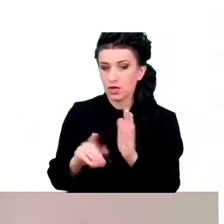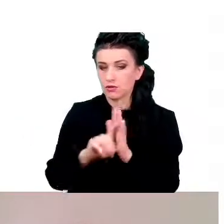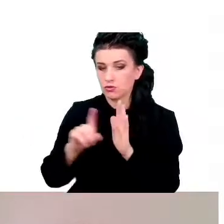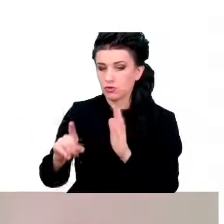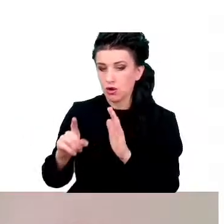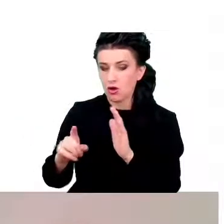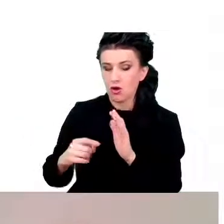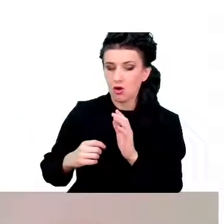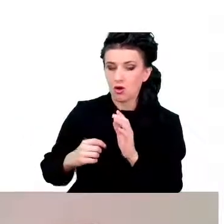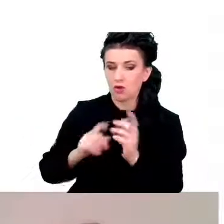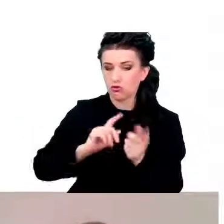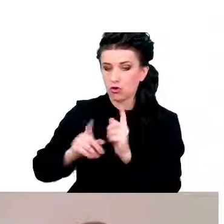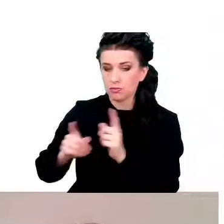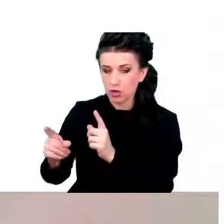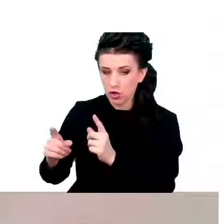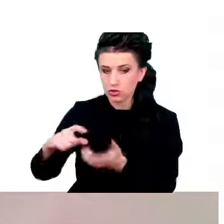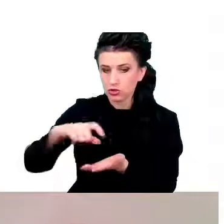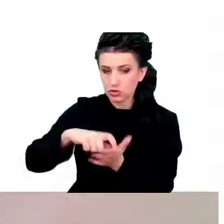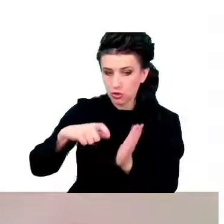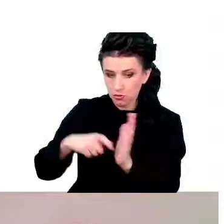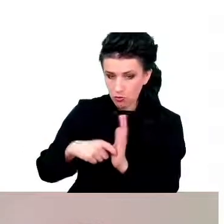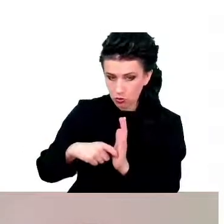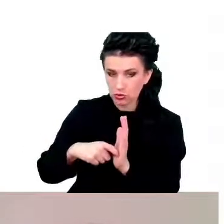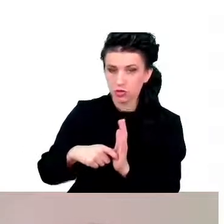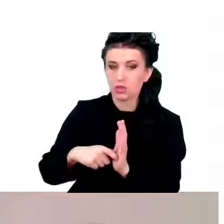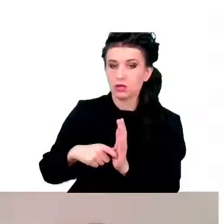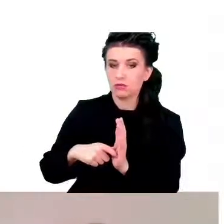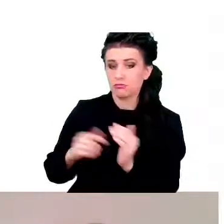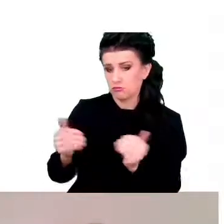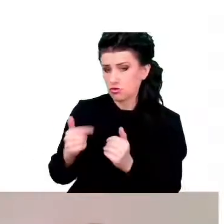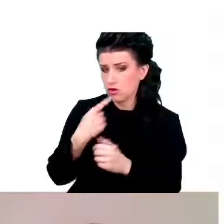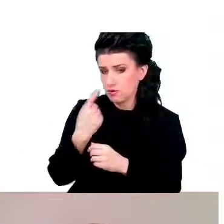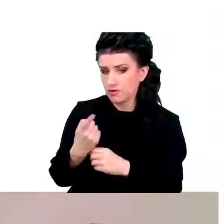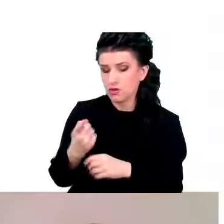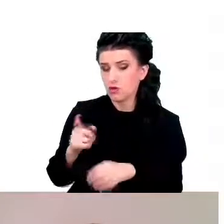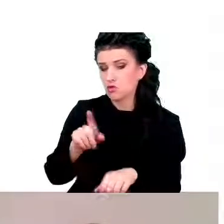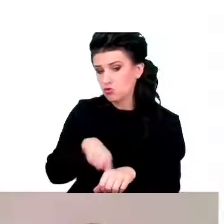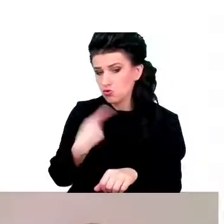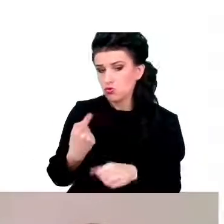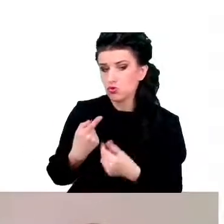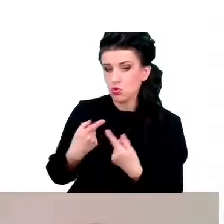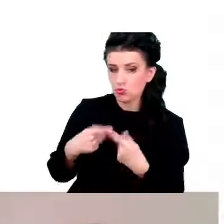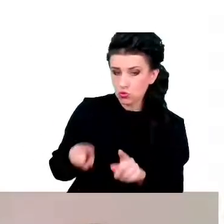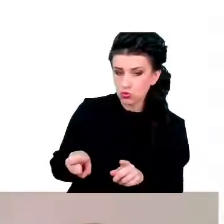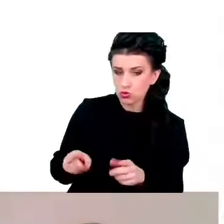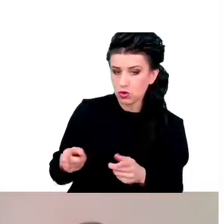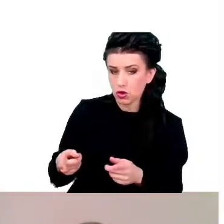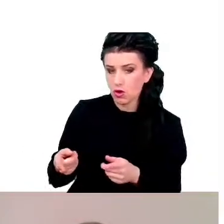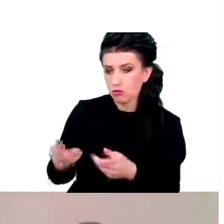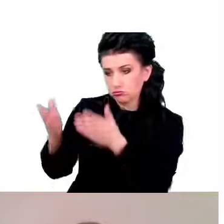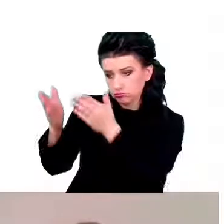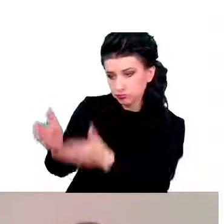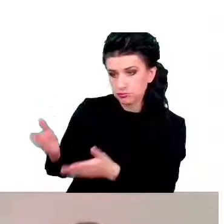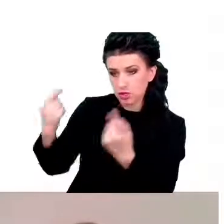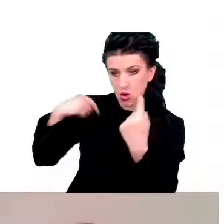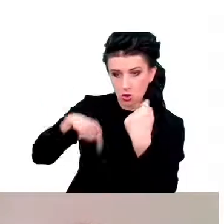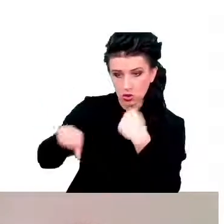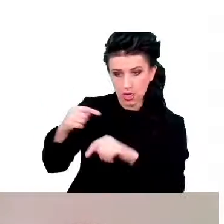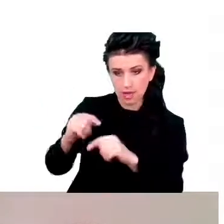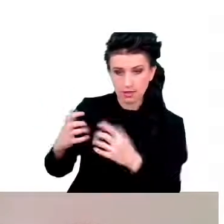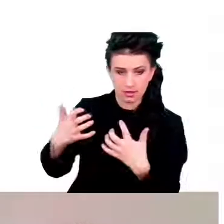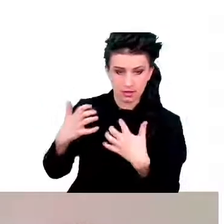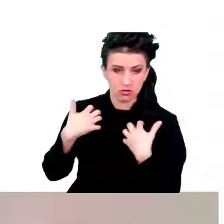powiedzieć, jak długo dany organizm będzie żył. Im mniejsza wydajność